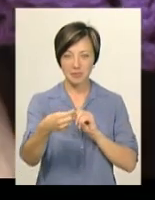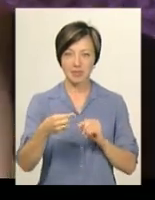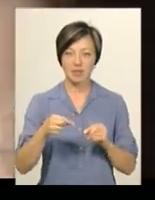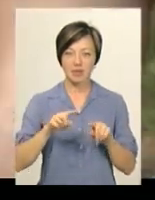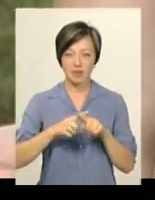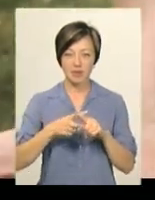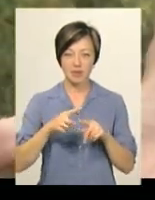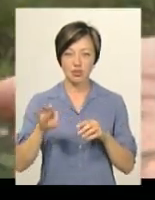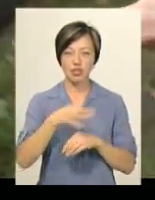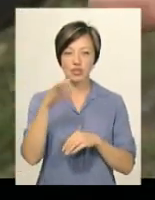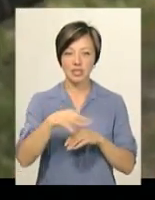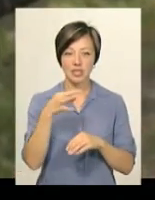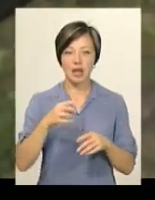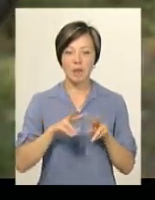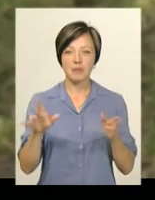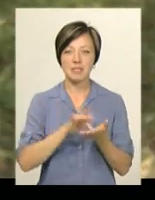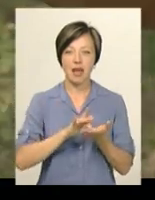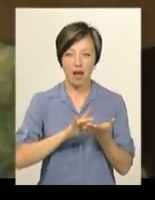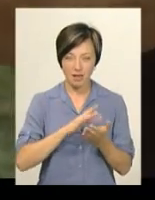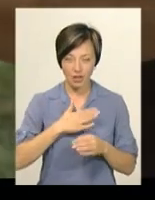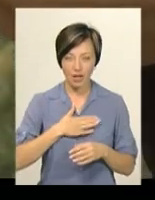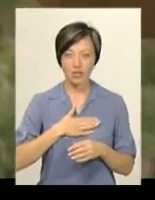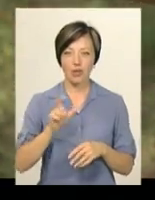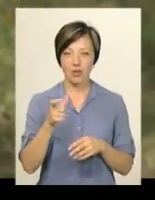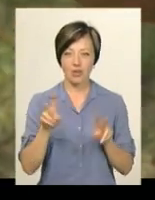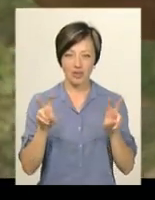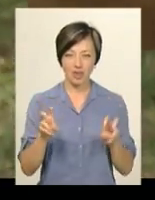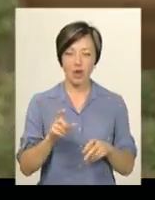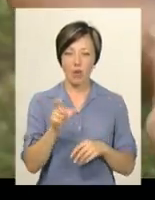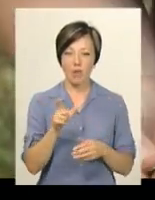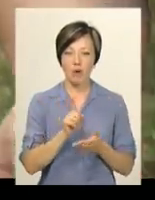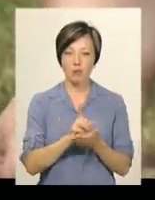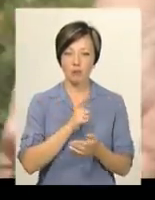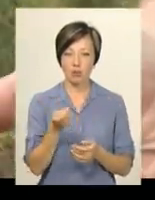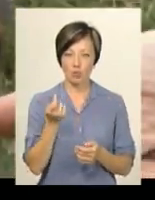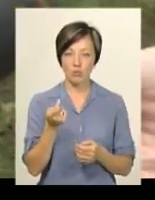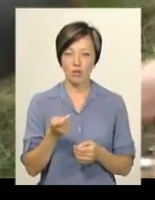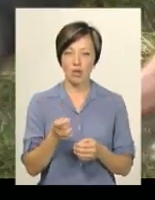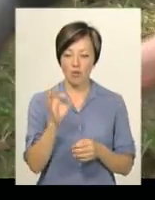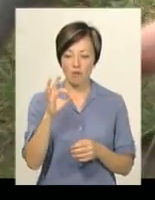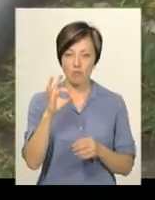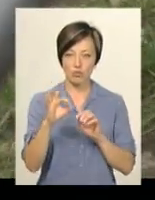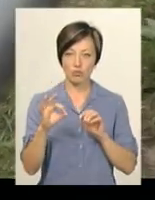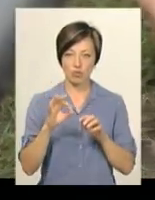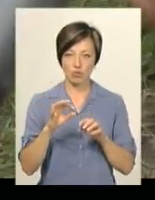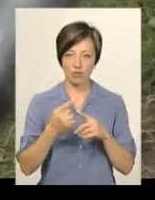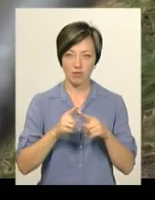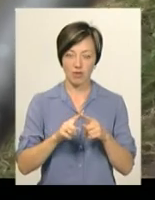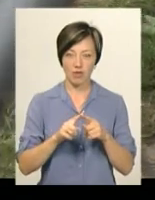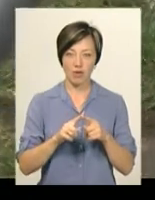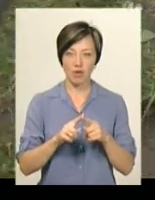Ну, старі ціганські наші голки. Голка має бути товста, з великим вушком. Тоді